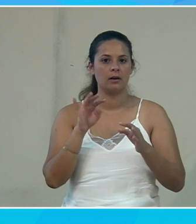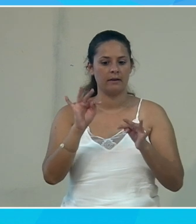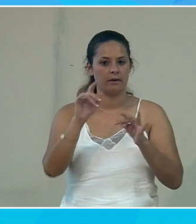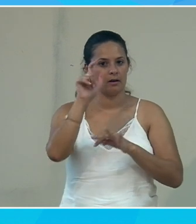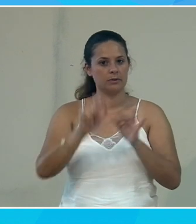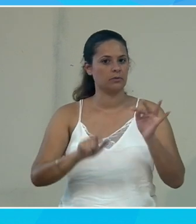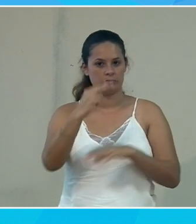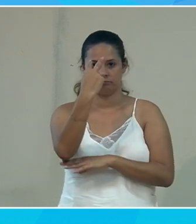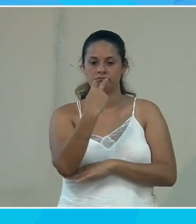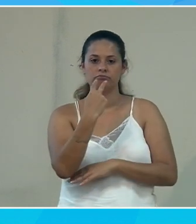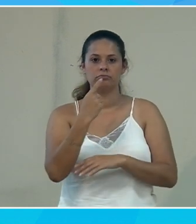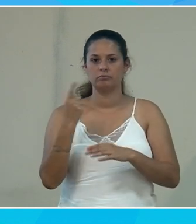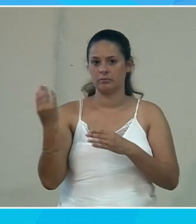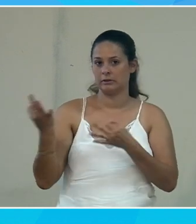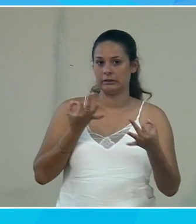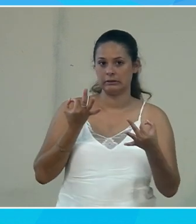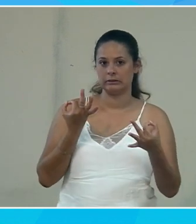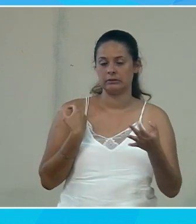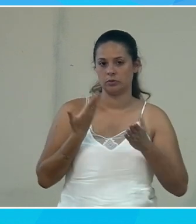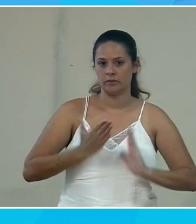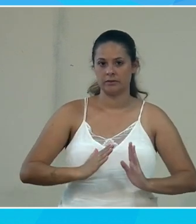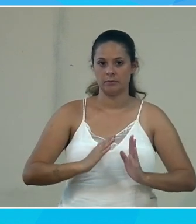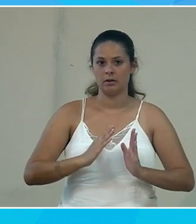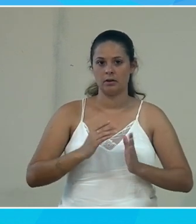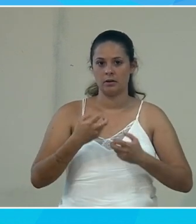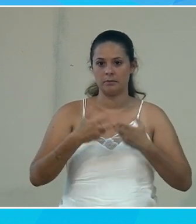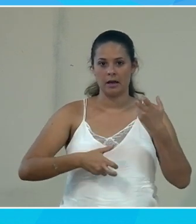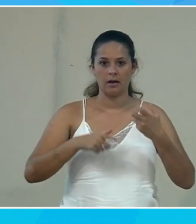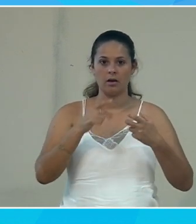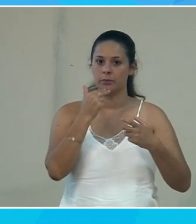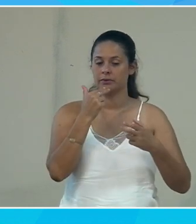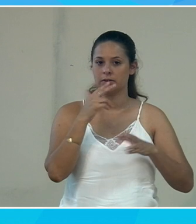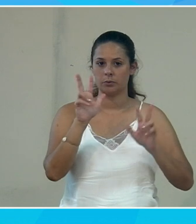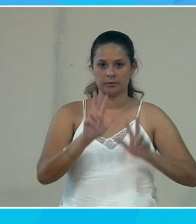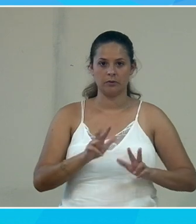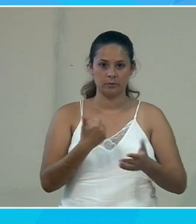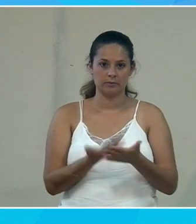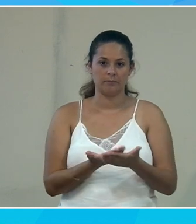non-voyante et tu le confirmeras Pierre, utilise un ordinateur. Oui.